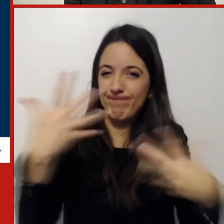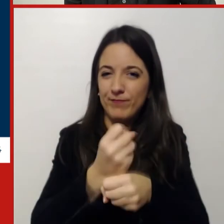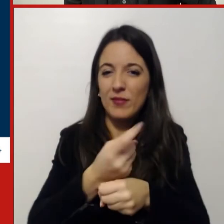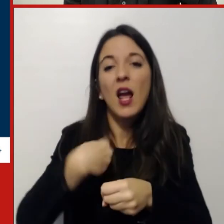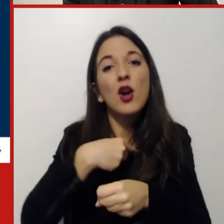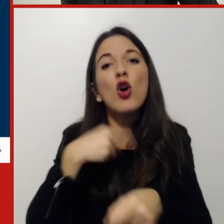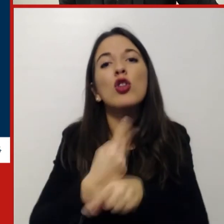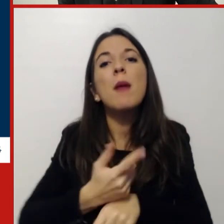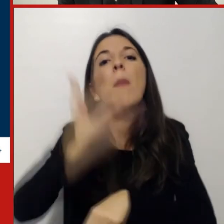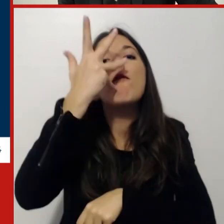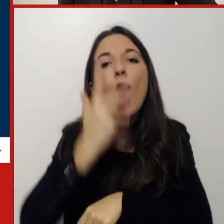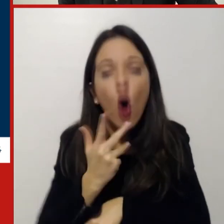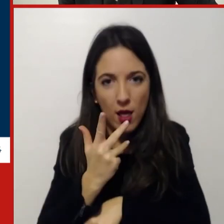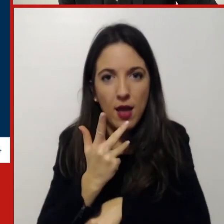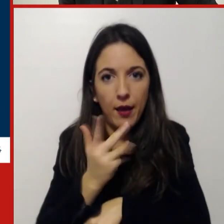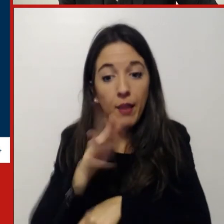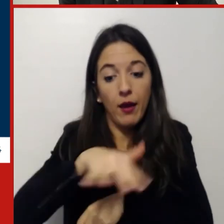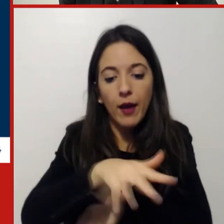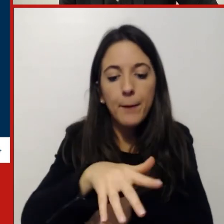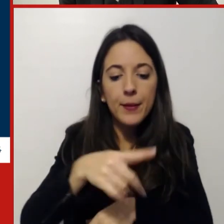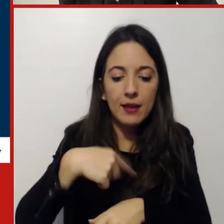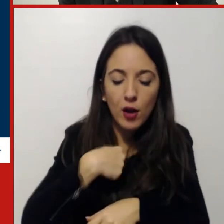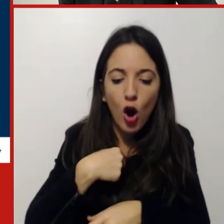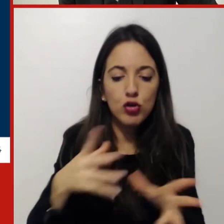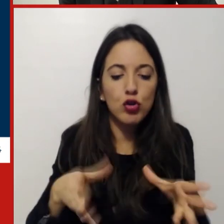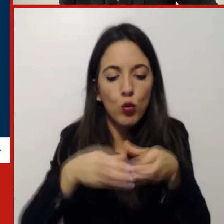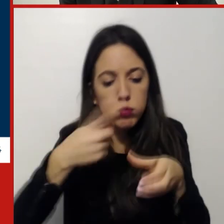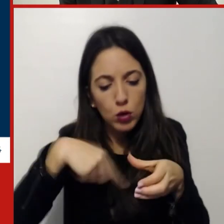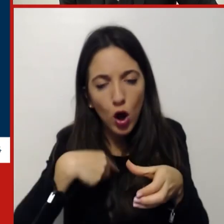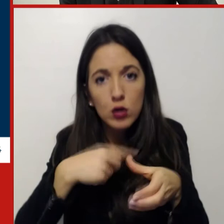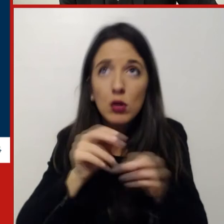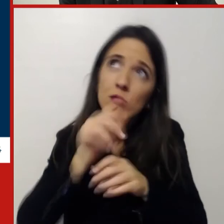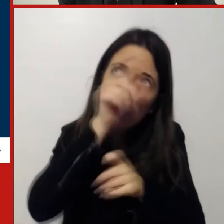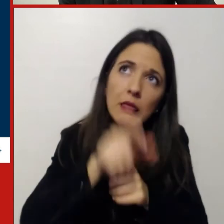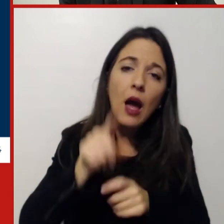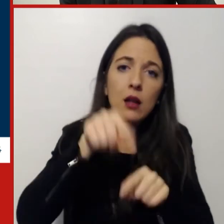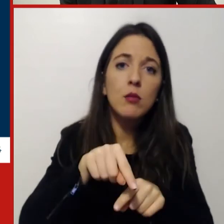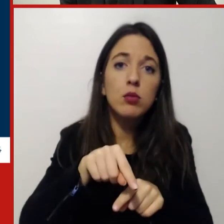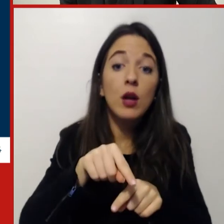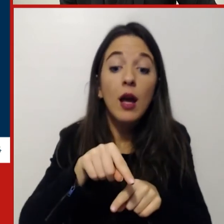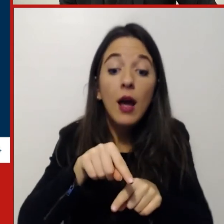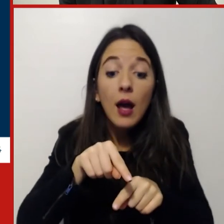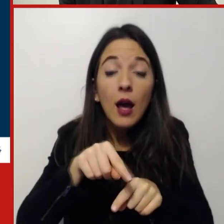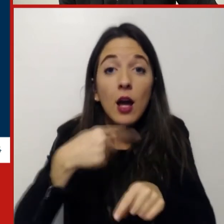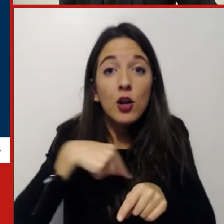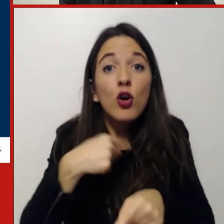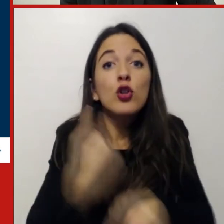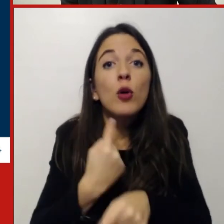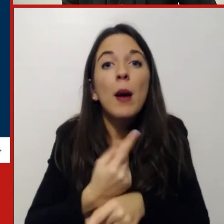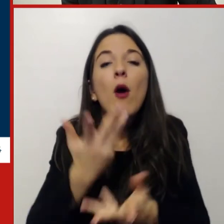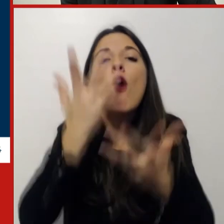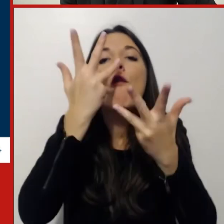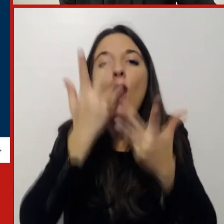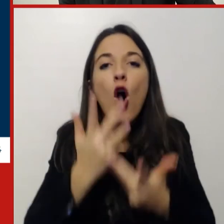anche nella nostra nel nostro nel nostro paese questa nuova fase del mercato del